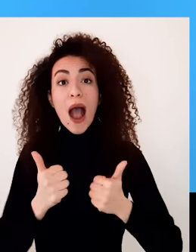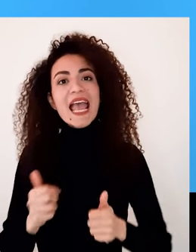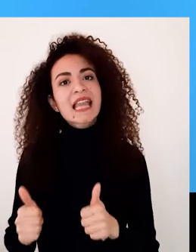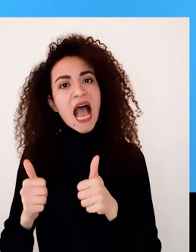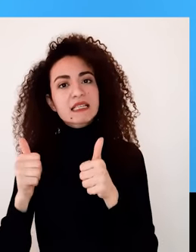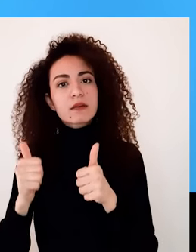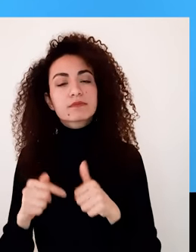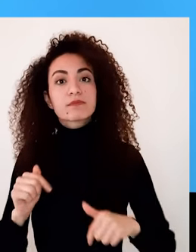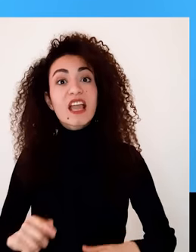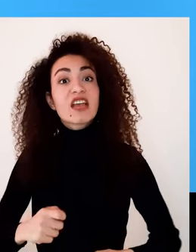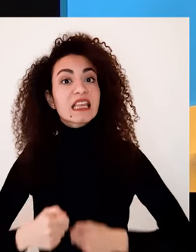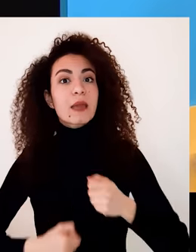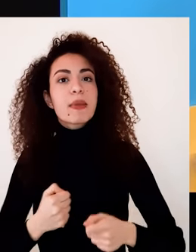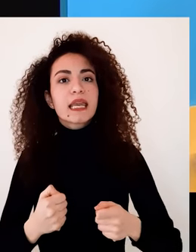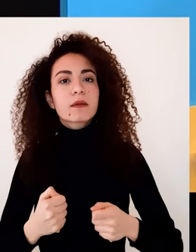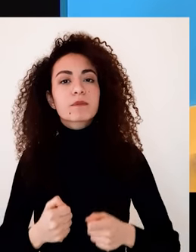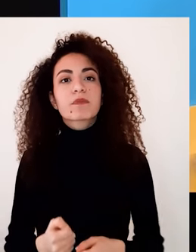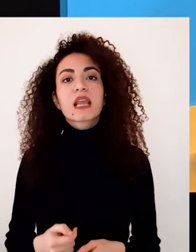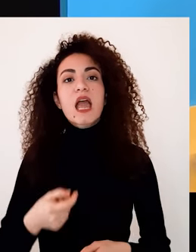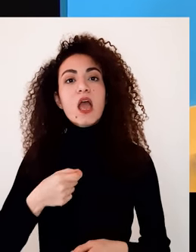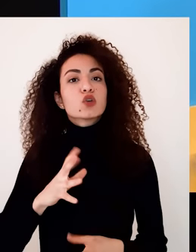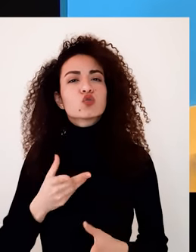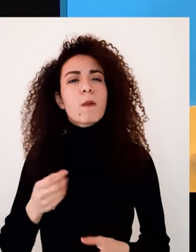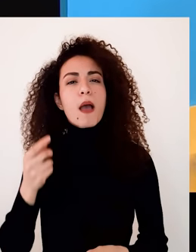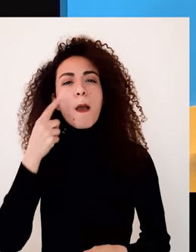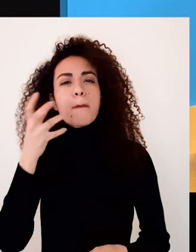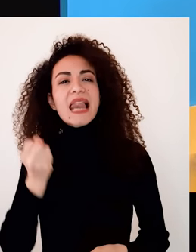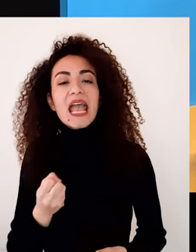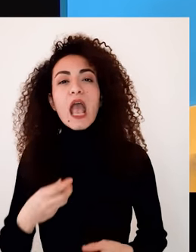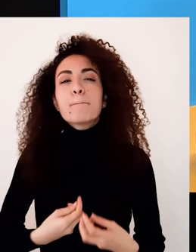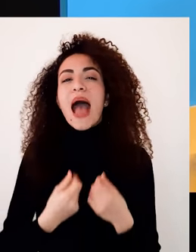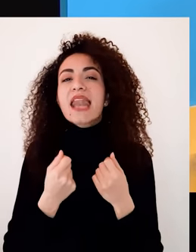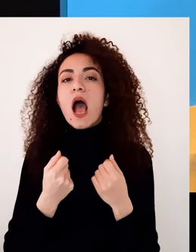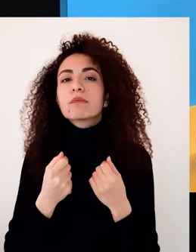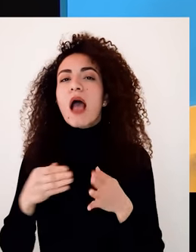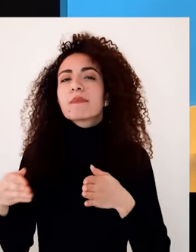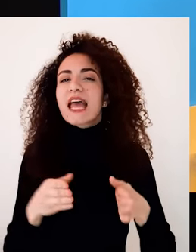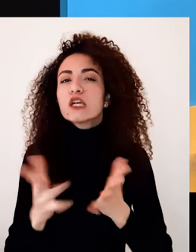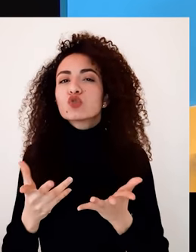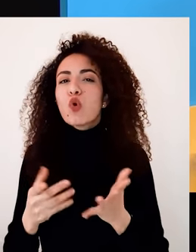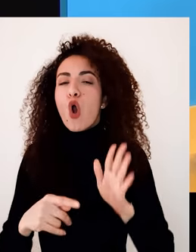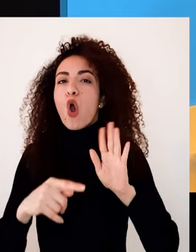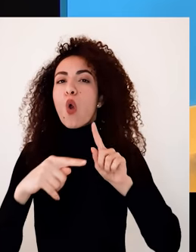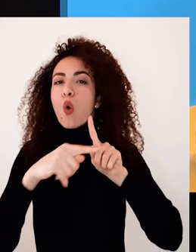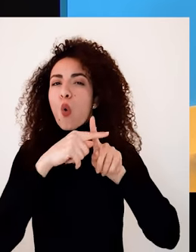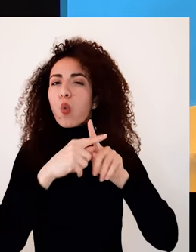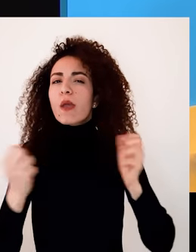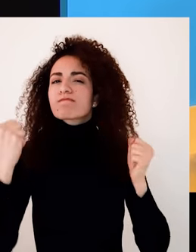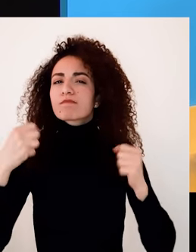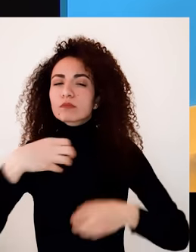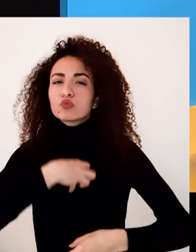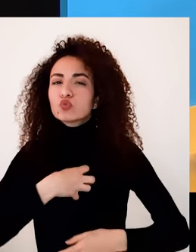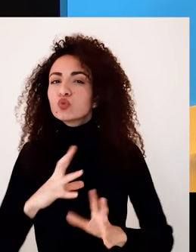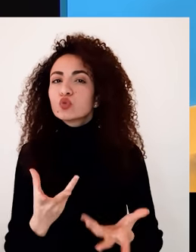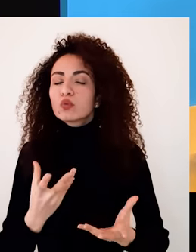وعلى نوعية حياة أفضل رح أقترح عليك التمرين وعنوانه وجود المعنى والهدف من خلال نقاط القوة وبقدم